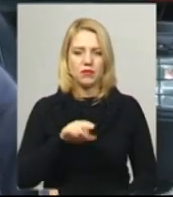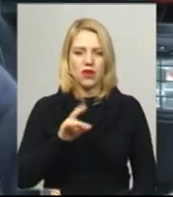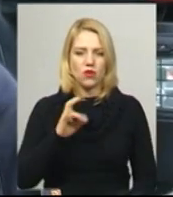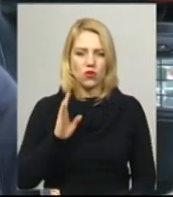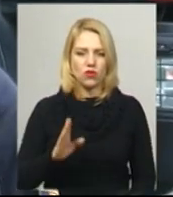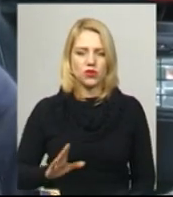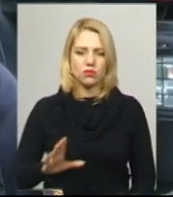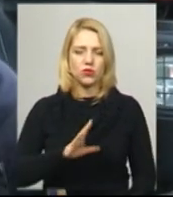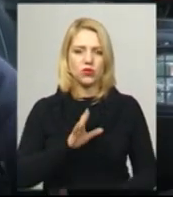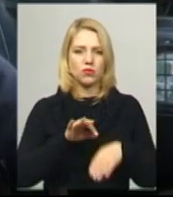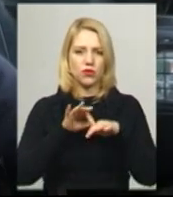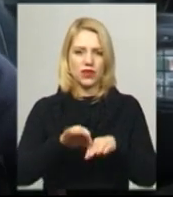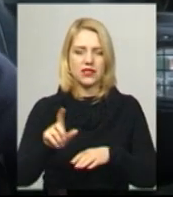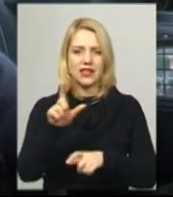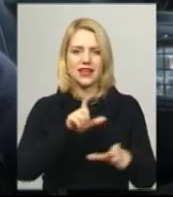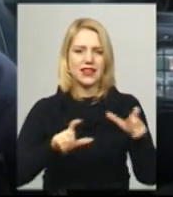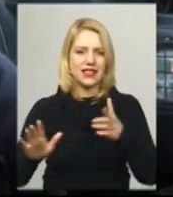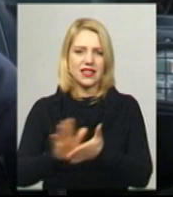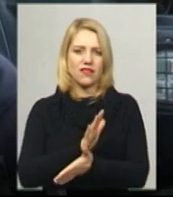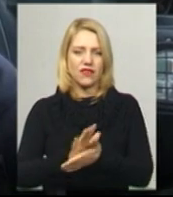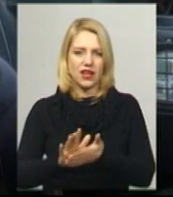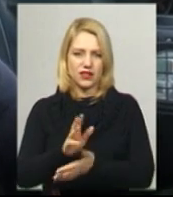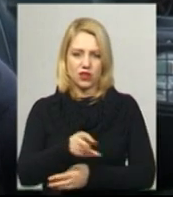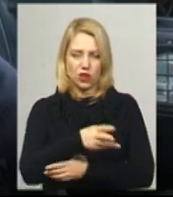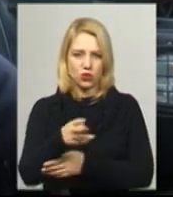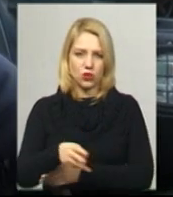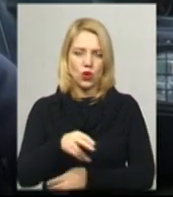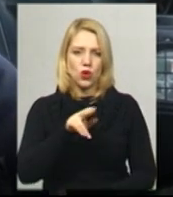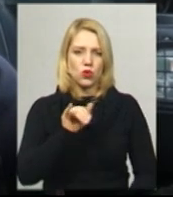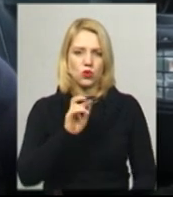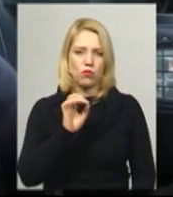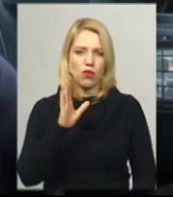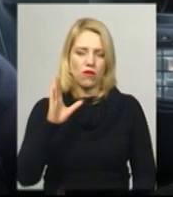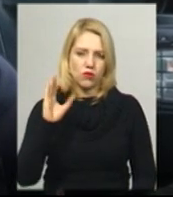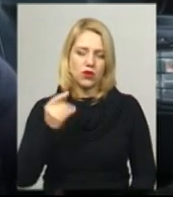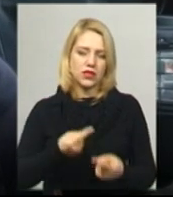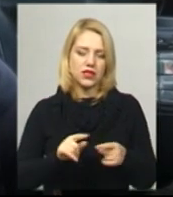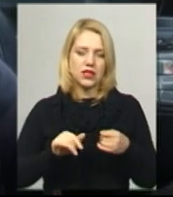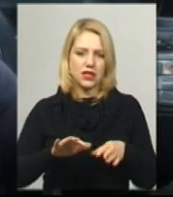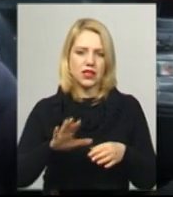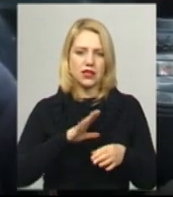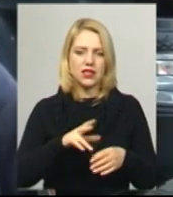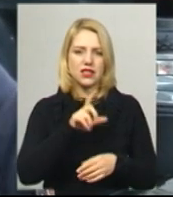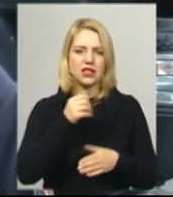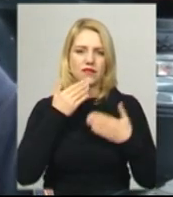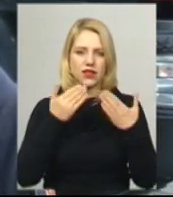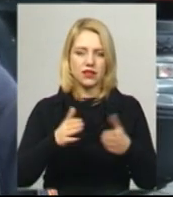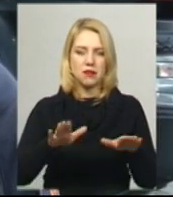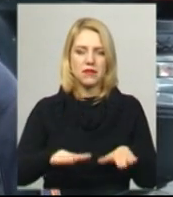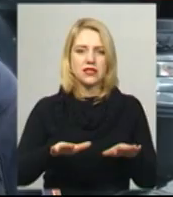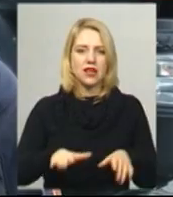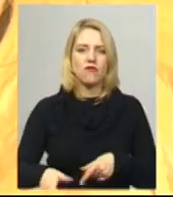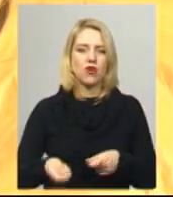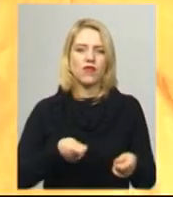Було проведено дезінфекцію гуртово-розрібного ринку Дубова. Даний захід проводиться за зверненням місцевої влади та